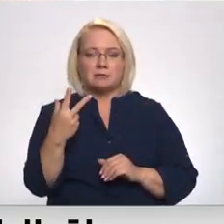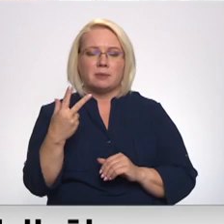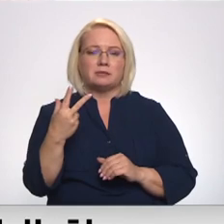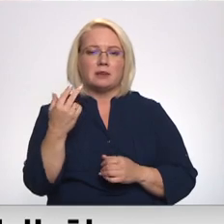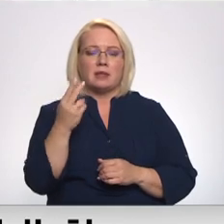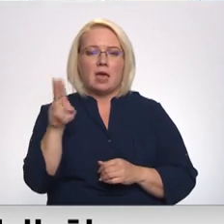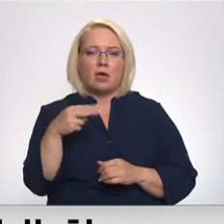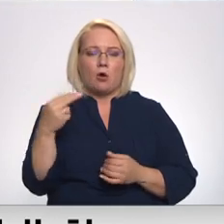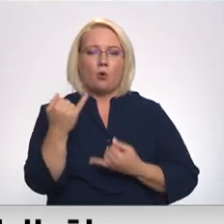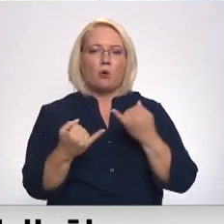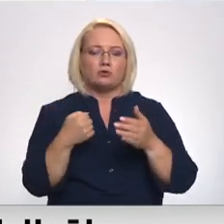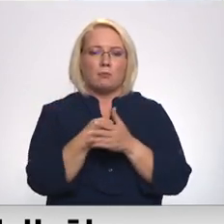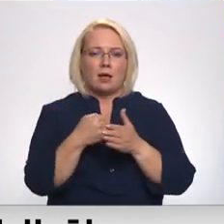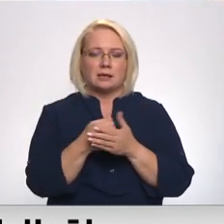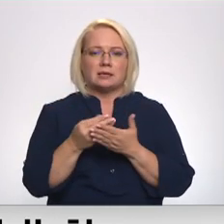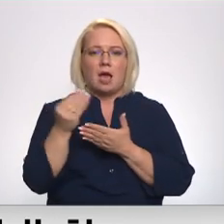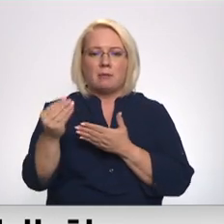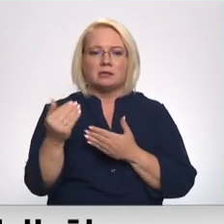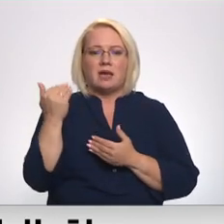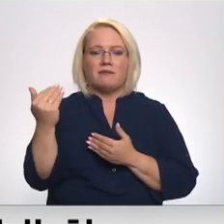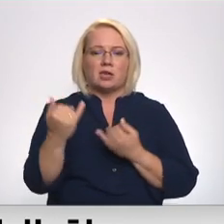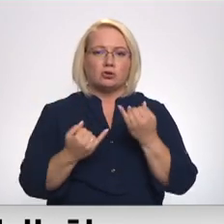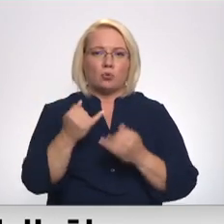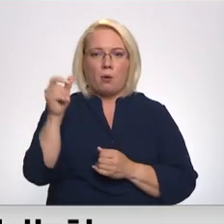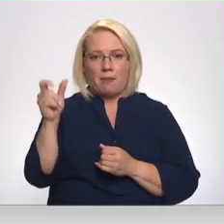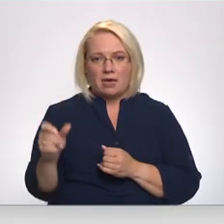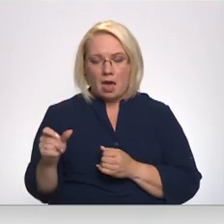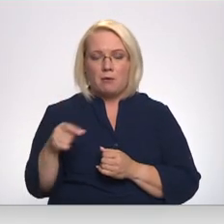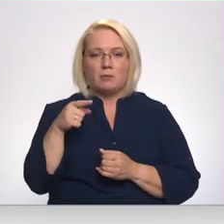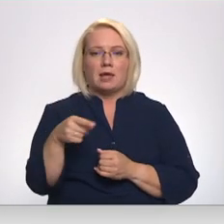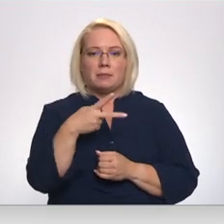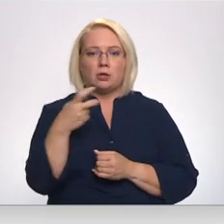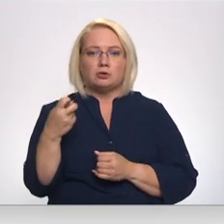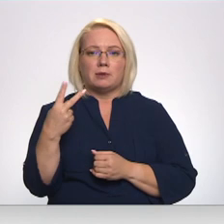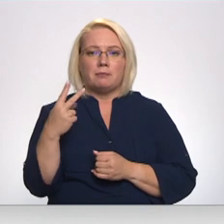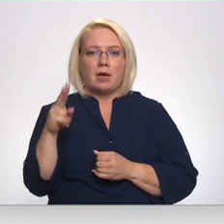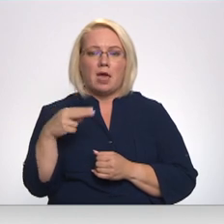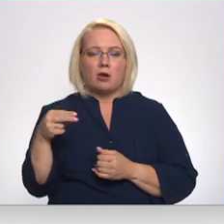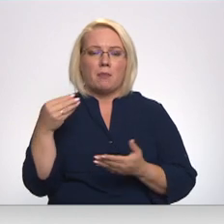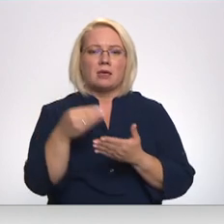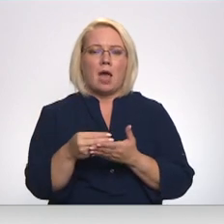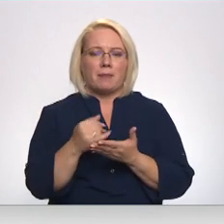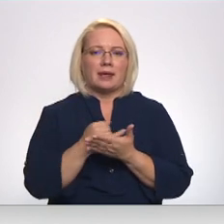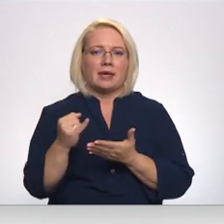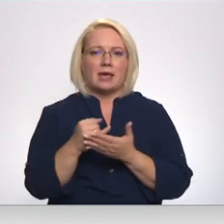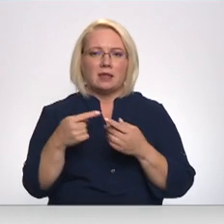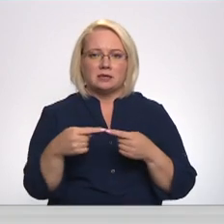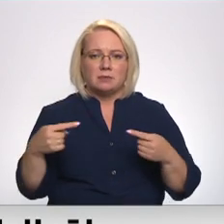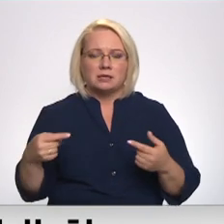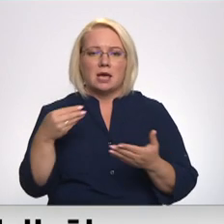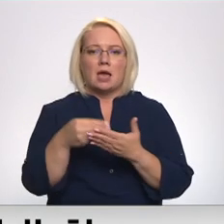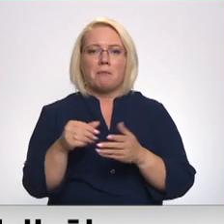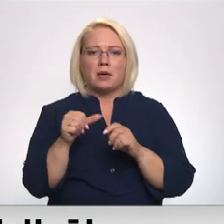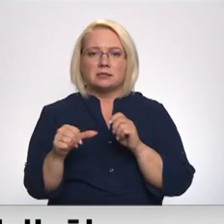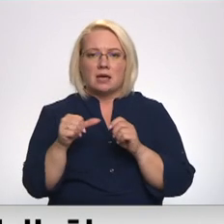pabalstu, kas būtu jāmaksā viņas kopējam. Par tie 213 eiro man jāparg higienas preces, man jāparg zāles